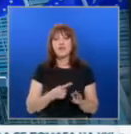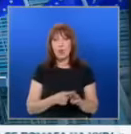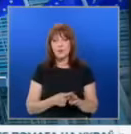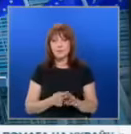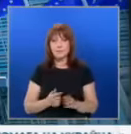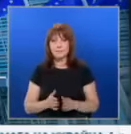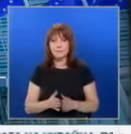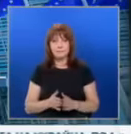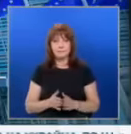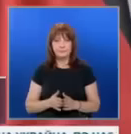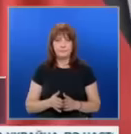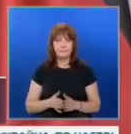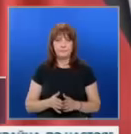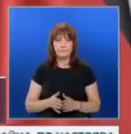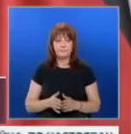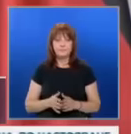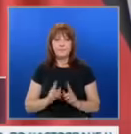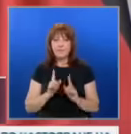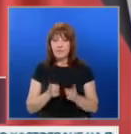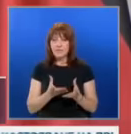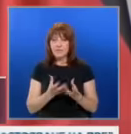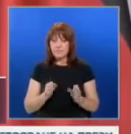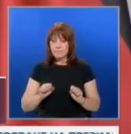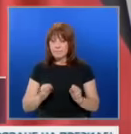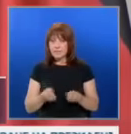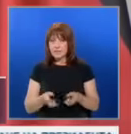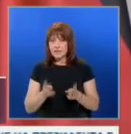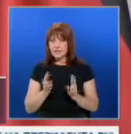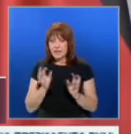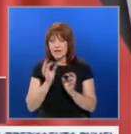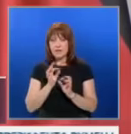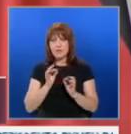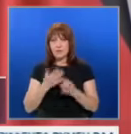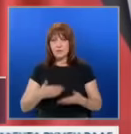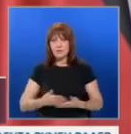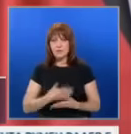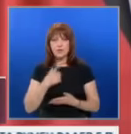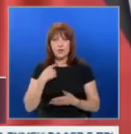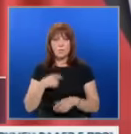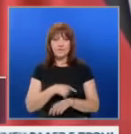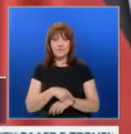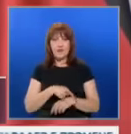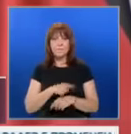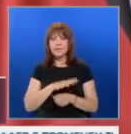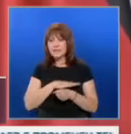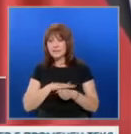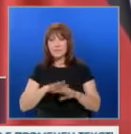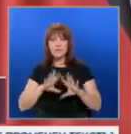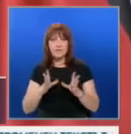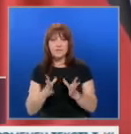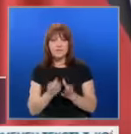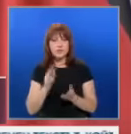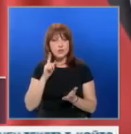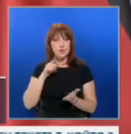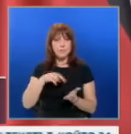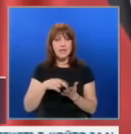фон дер Лайен. Трябва да вземем бързи решения. Няма нужда да губим време. И да, трябва да запълним всички позиции. Има